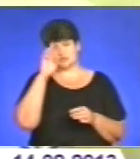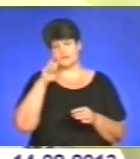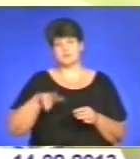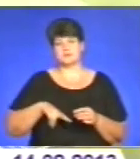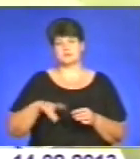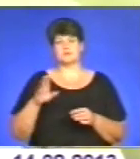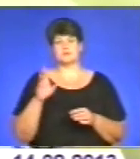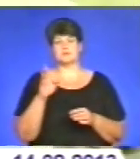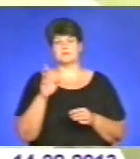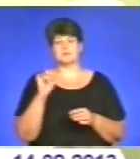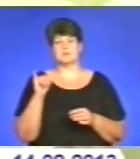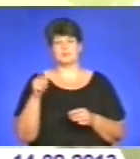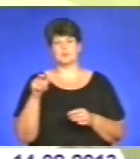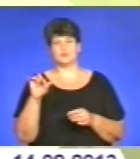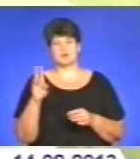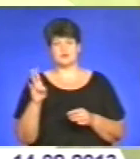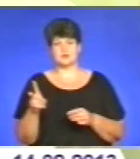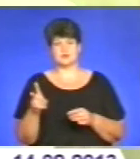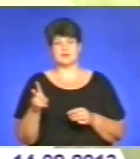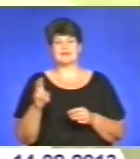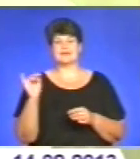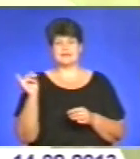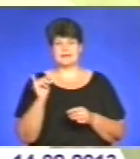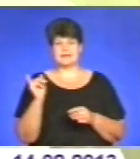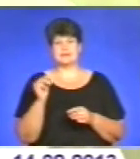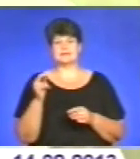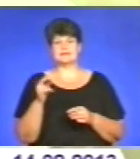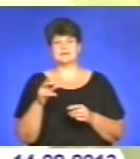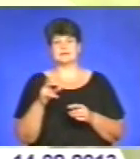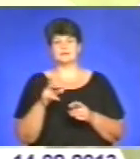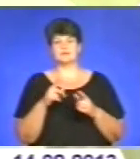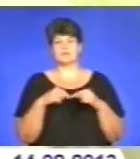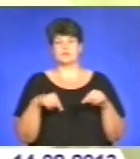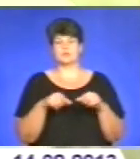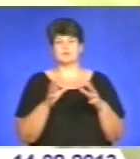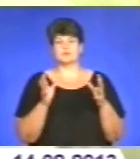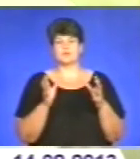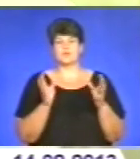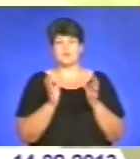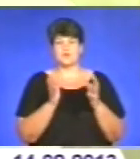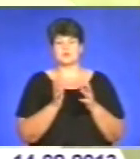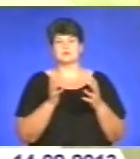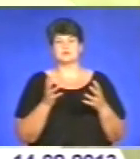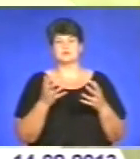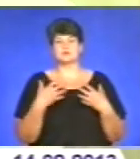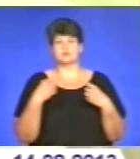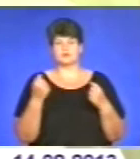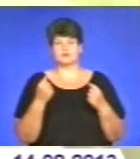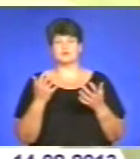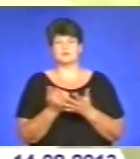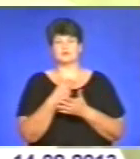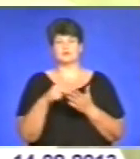Бігуляка і Департаменту уховної здоров'я, нам вдалося заполучити рентген